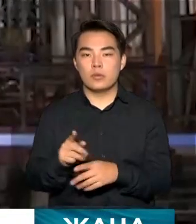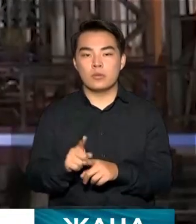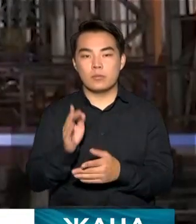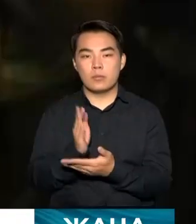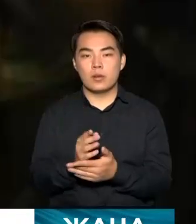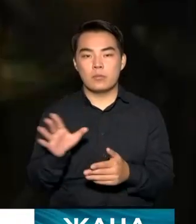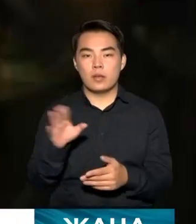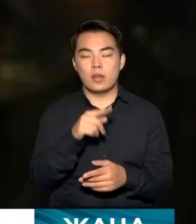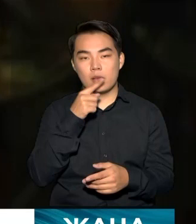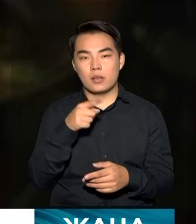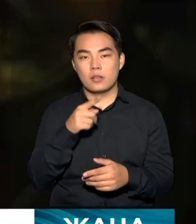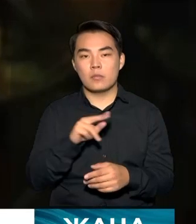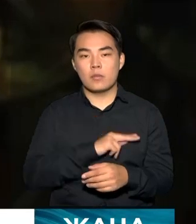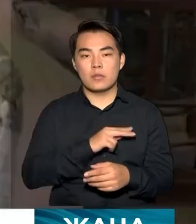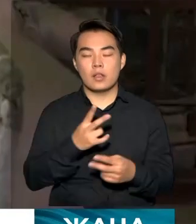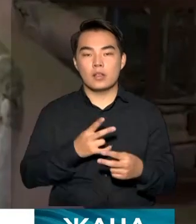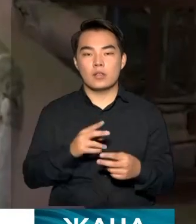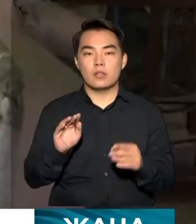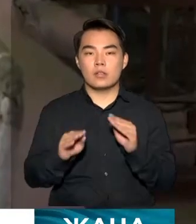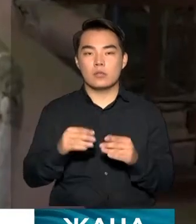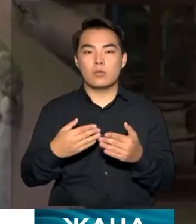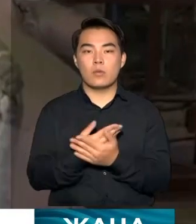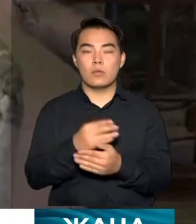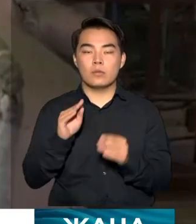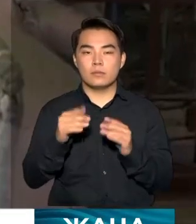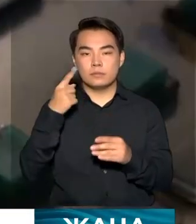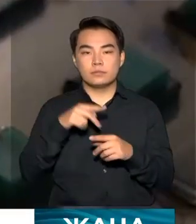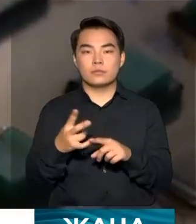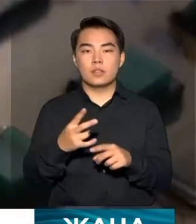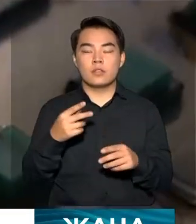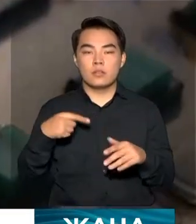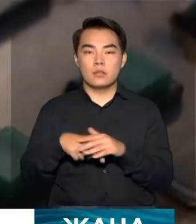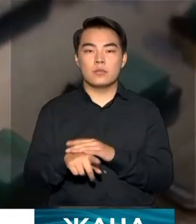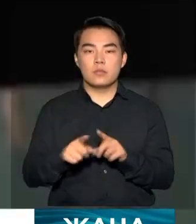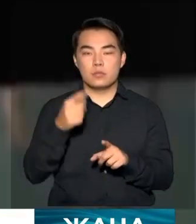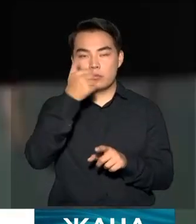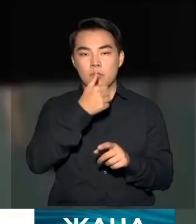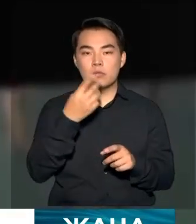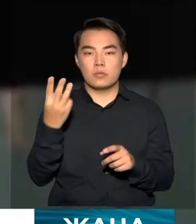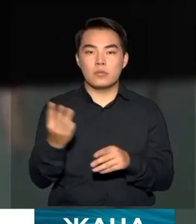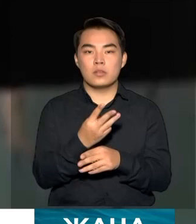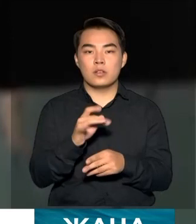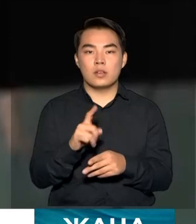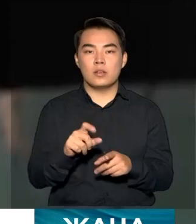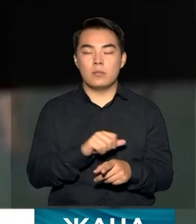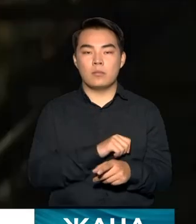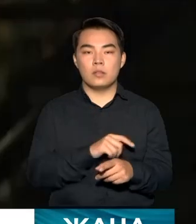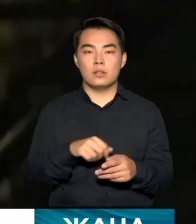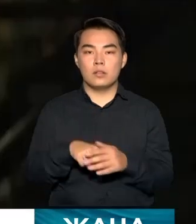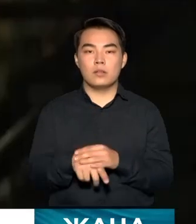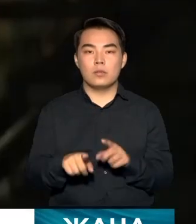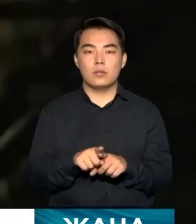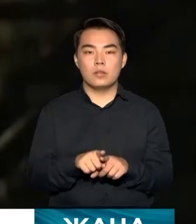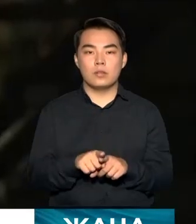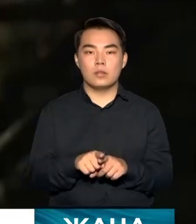жесінде жылы туы маусымы басталғаннан бері болынысандағы үшінші апат. Сондықтан тұрғындар жылу электро орталығын мемлекетке